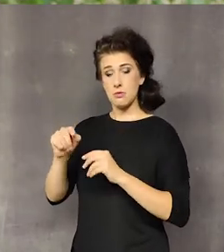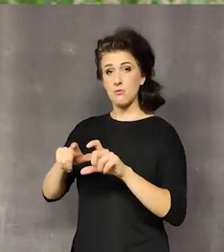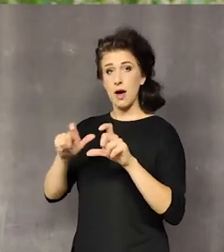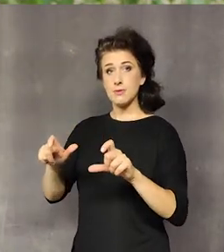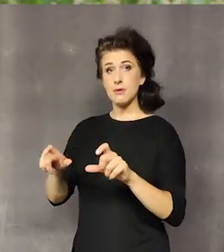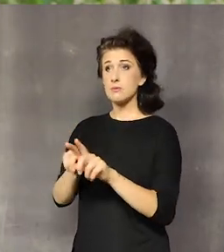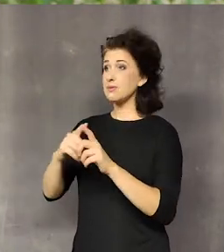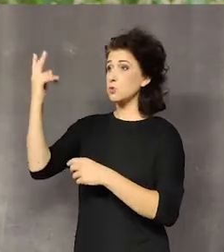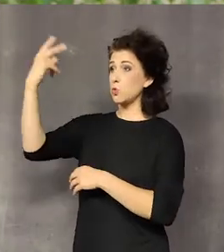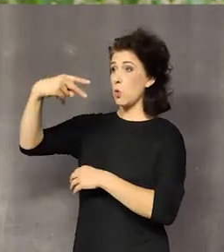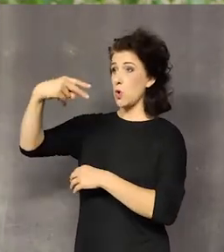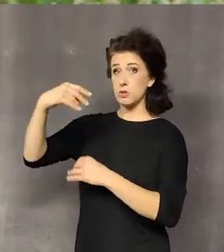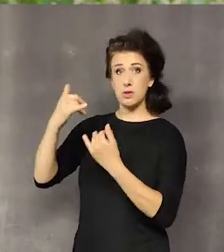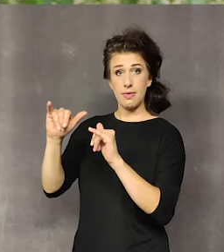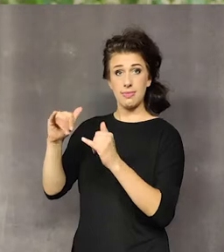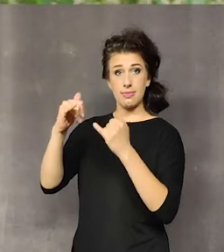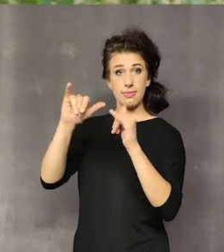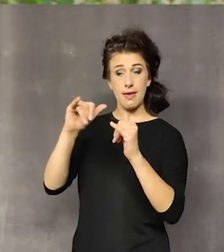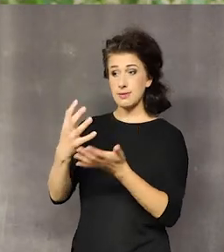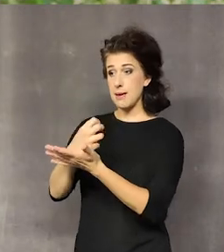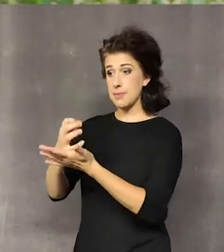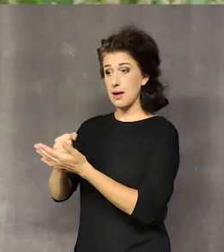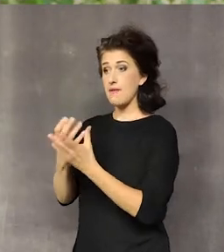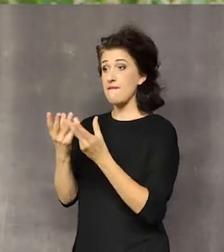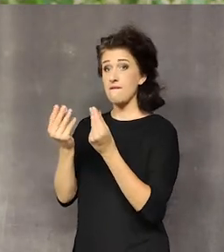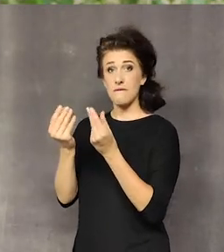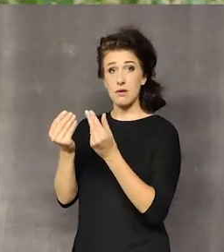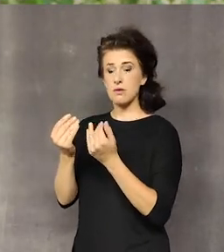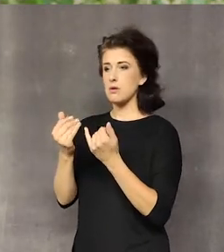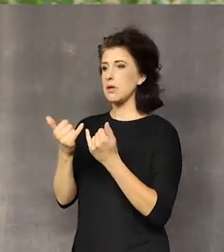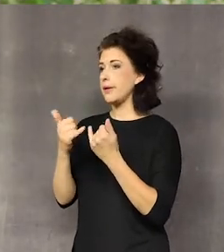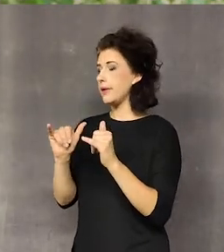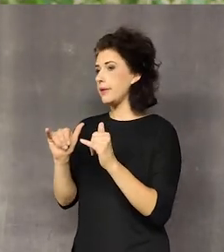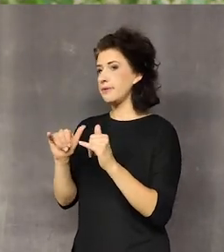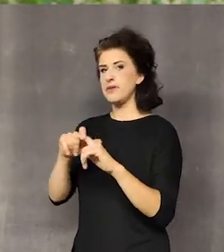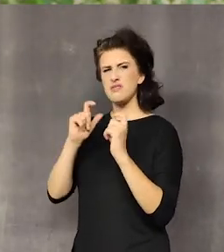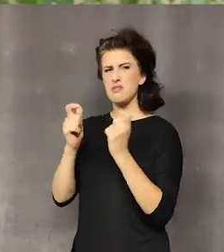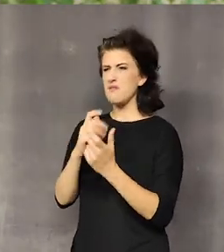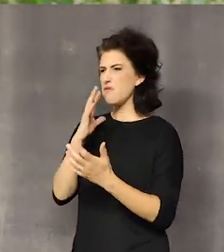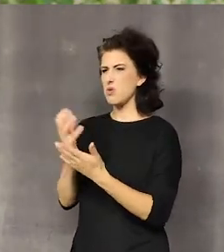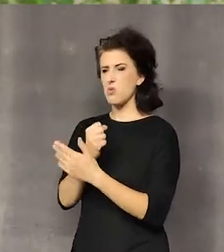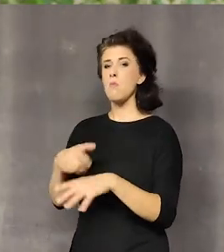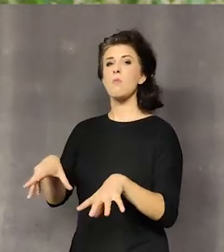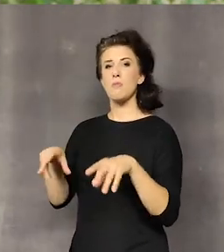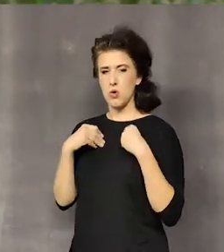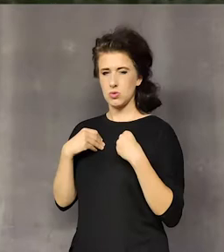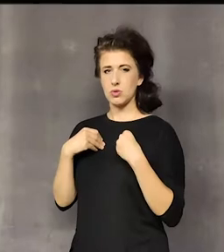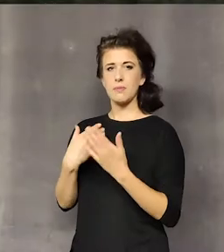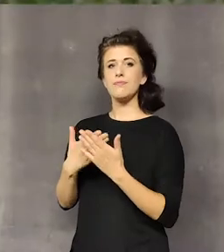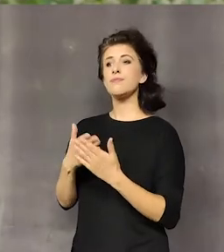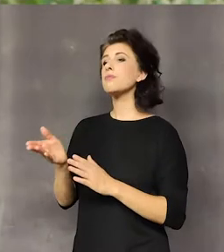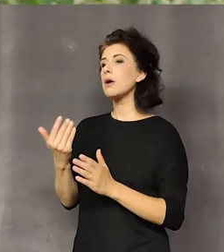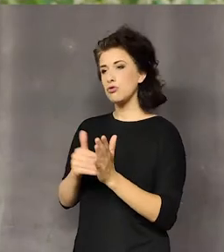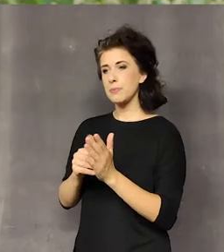innym nasłonecznieniu, innej na przykład wilgotności ma całkiem inne zastosowanie. I na to musimy też patrzeć.